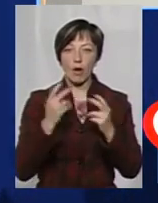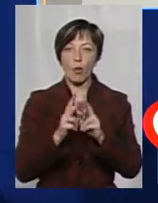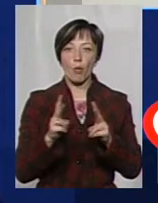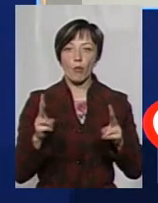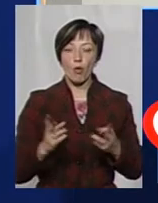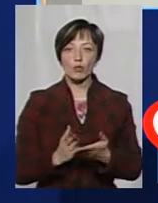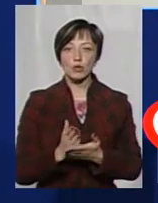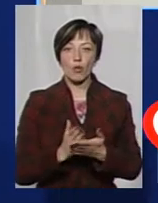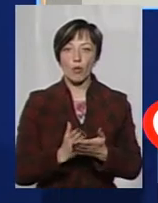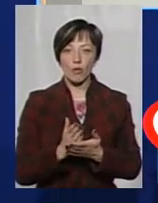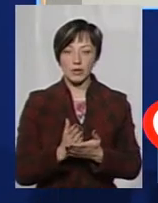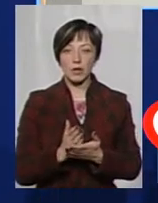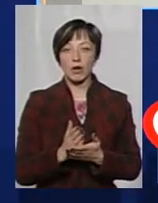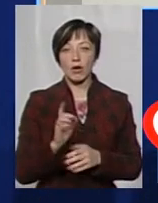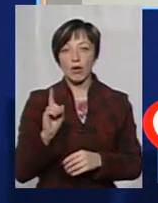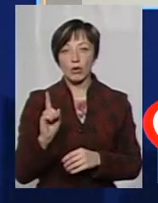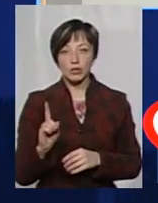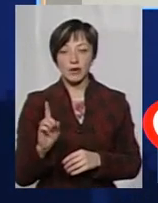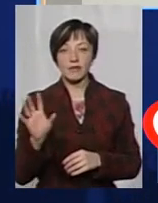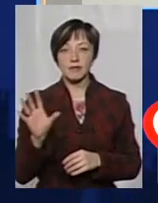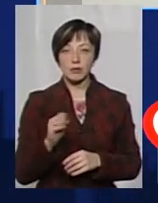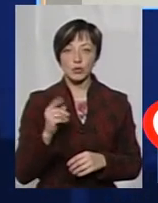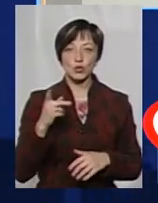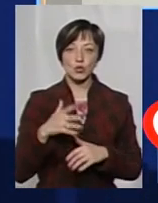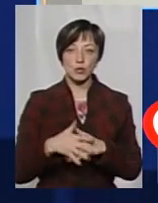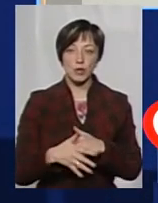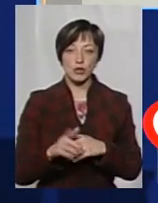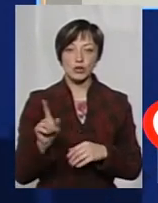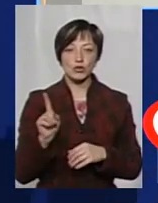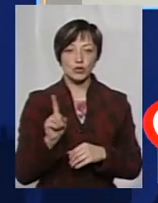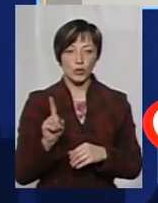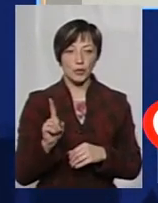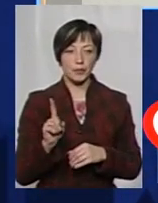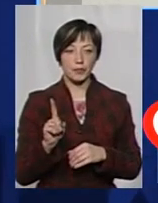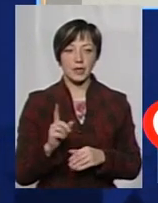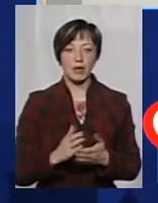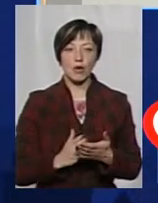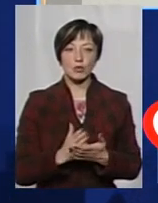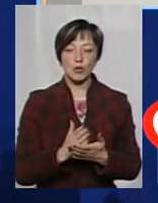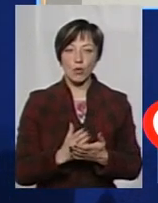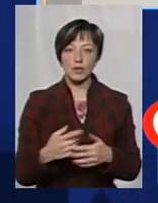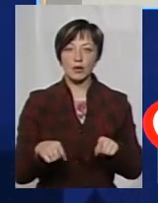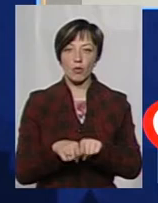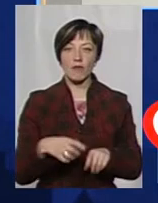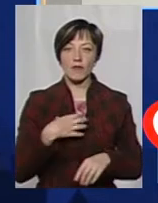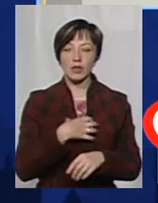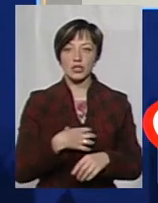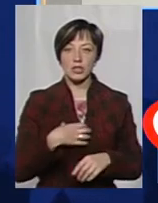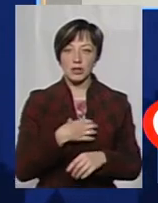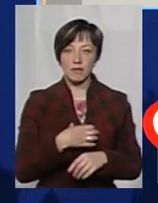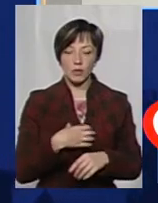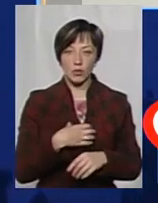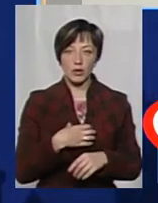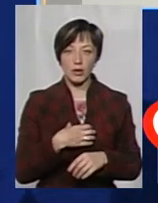обслуговувати їхачай. Всім зрозуміло, що обслуговуванням такої важливої і